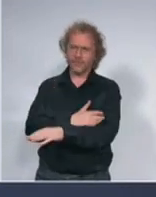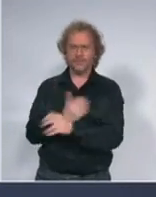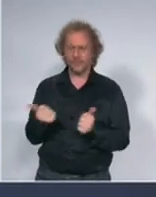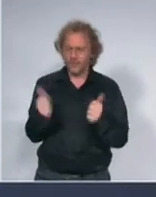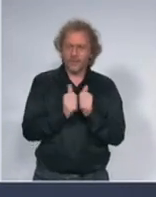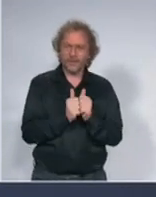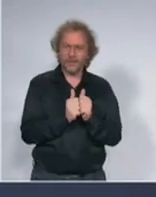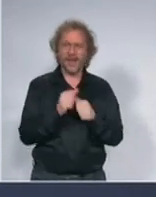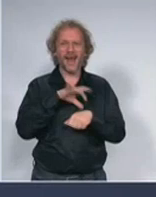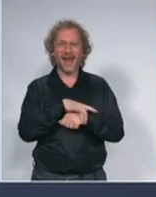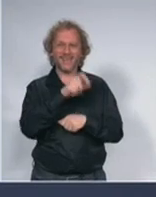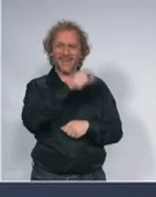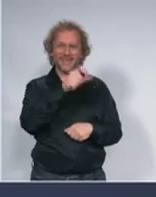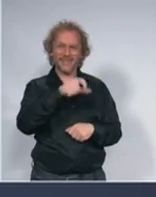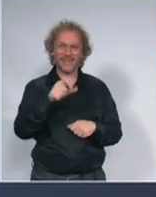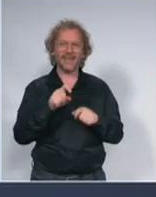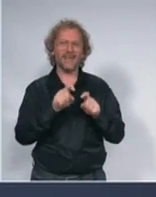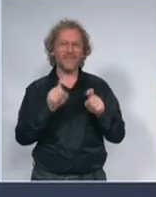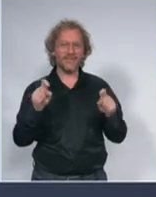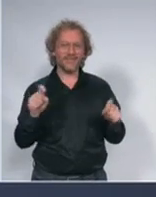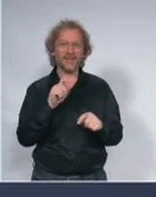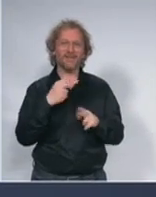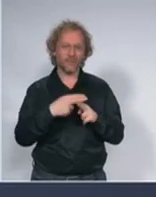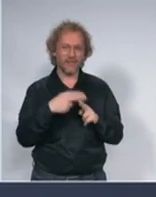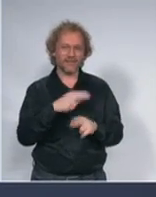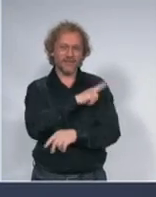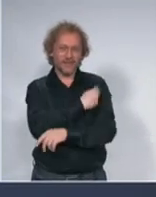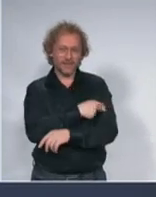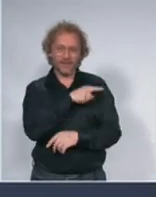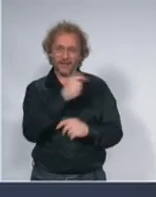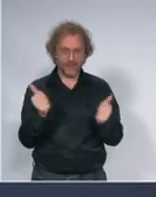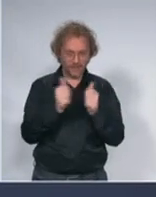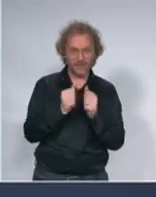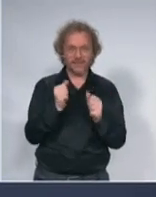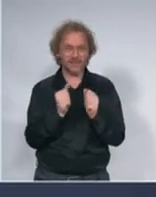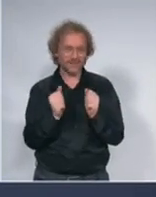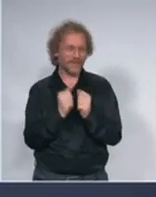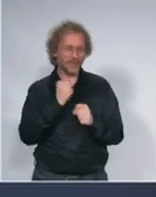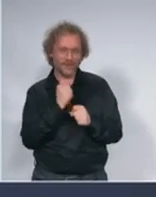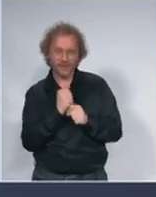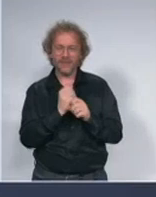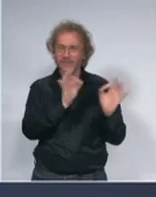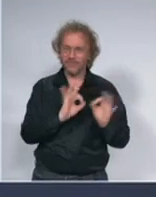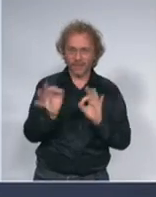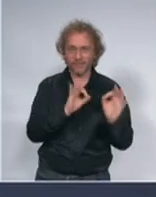bolesti i u ovom trenutku zaista imamo to pod kontrolima ali na tome se radi dan i noć